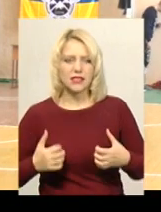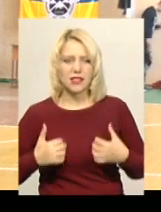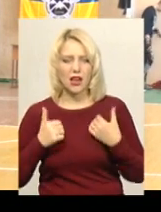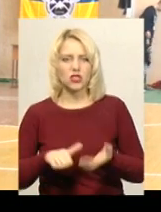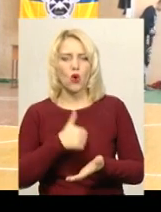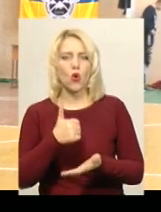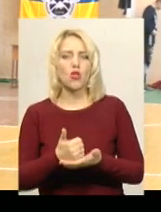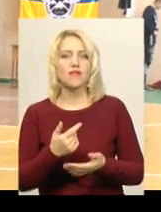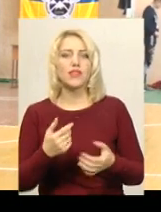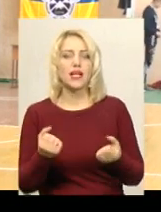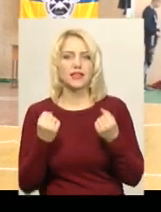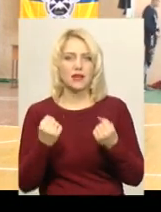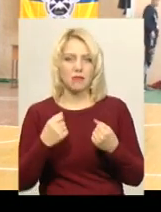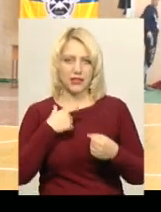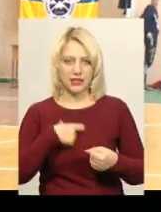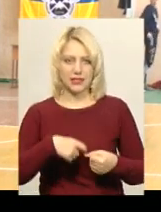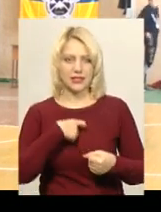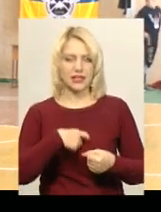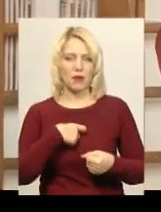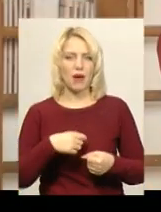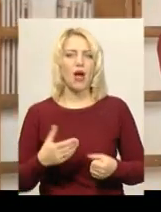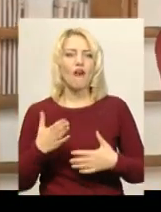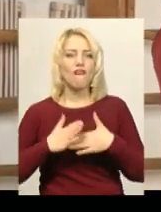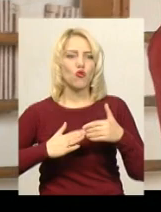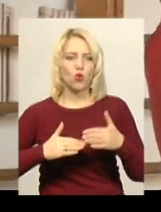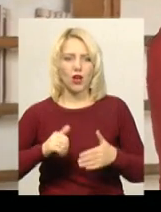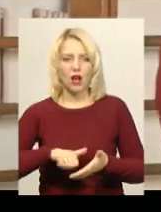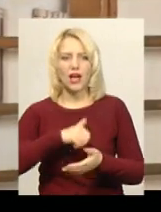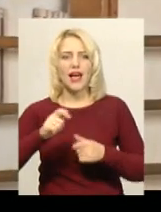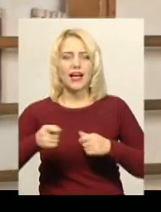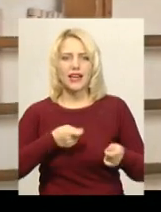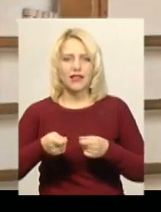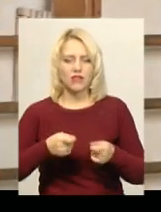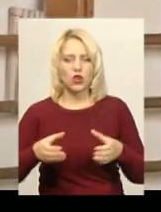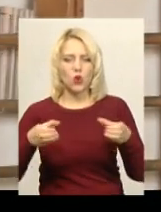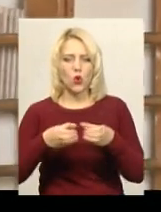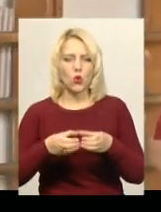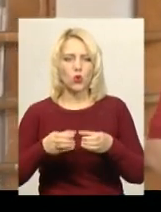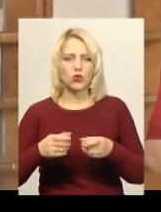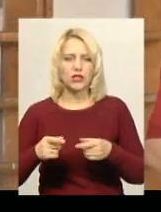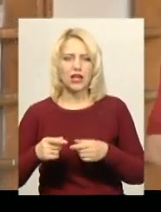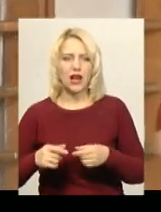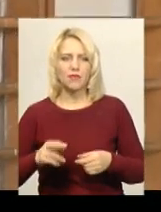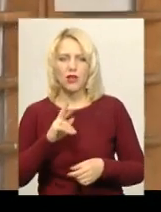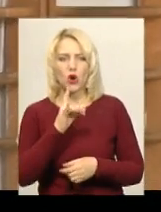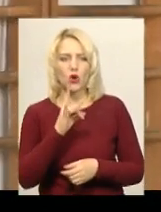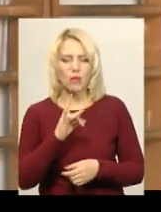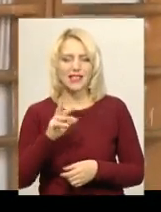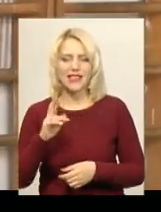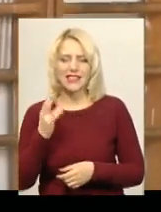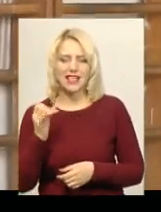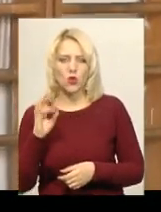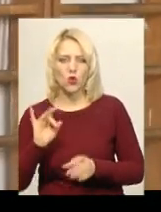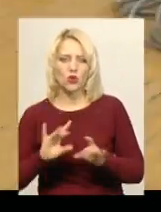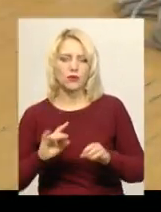головне треба тримати в себе у руках. Керівник гуртка Хмельницького міського центру туризму Роман Яценюк розповів, подібні